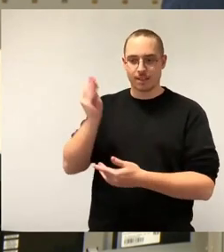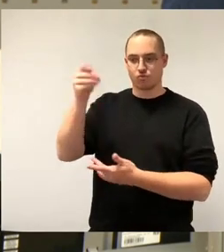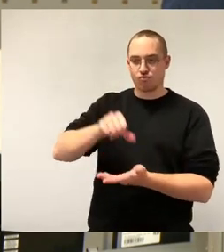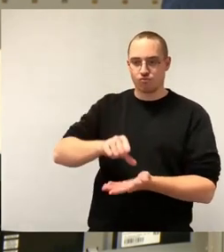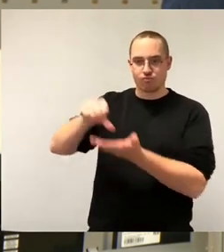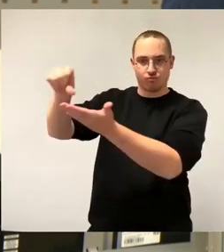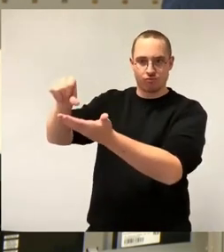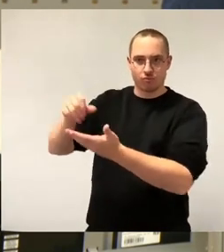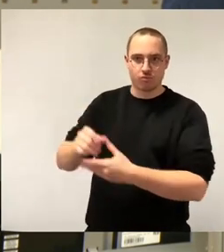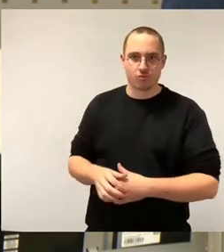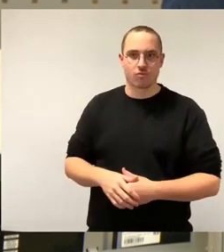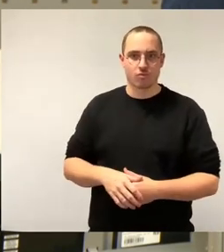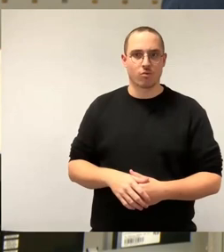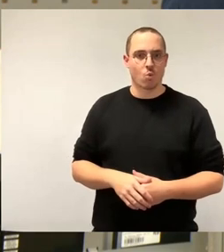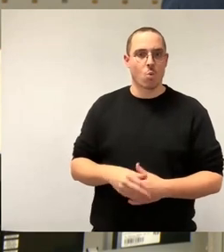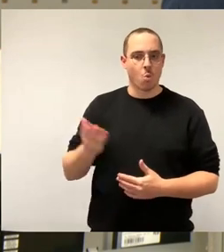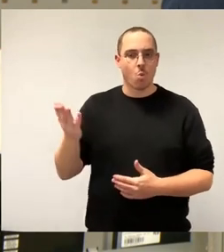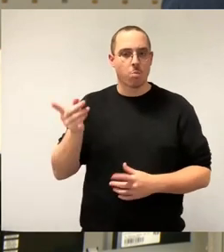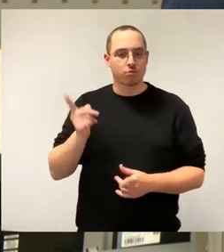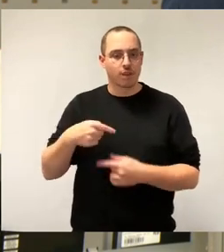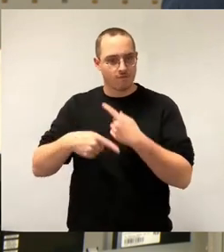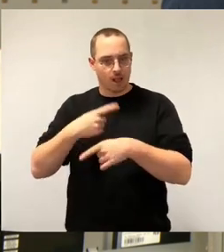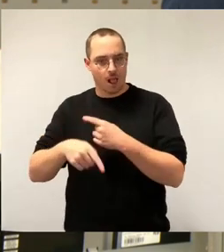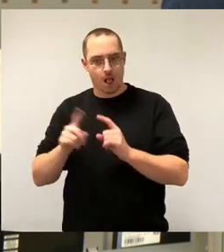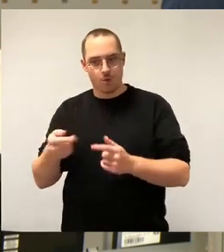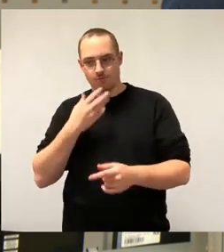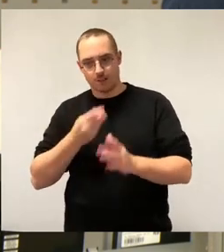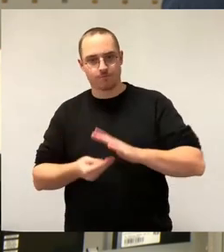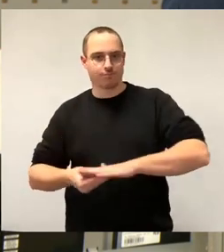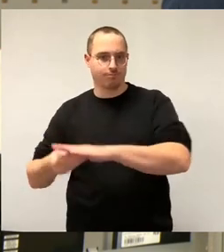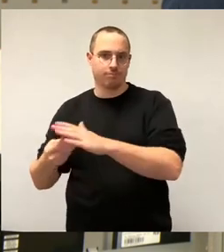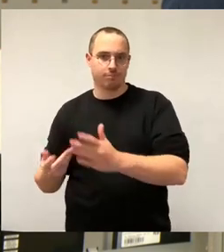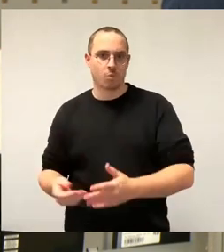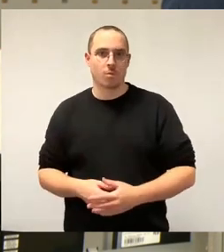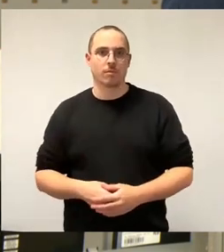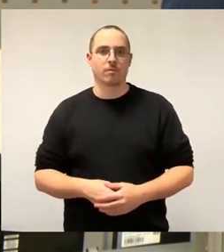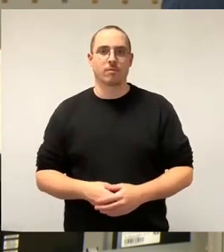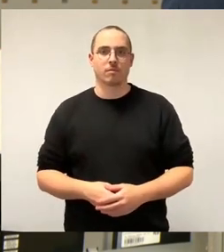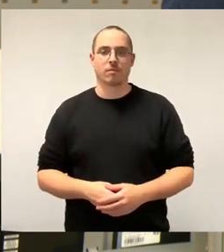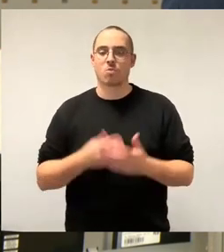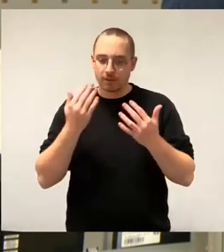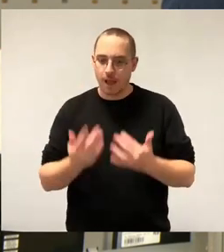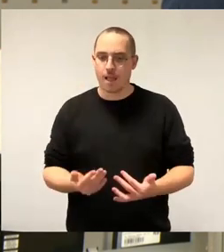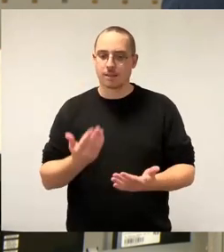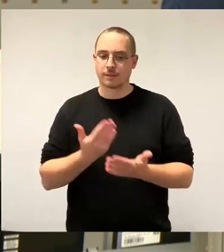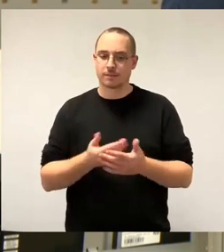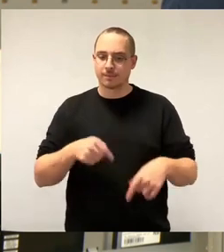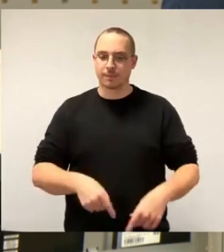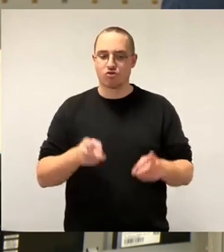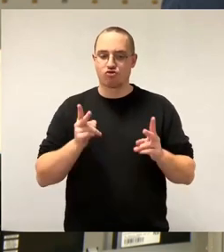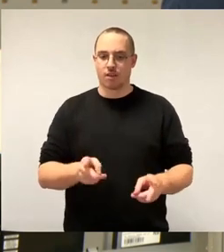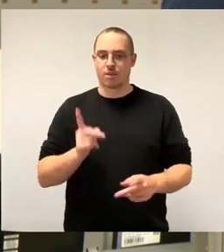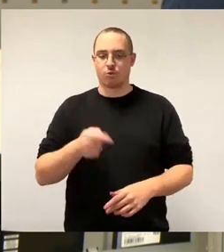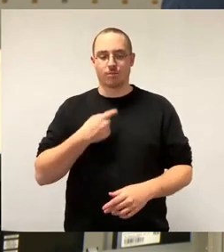ein ganz, ganz maßgeblicher Treiber auch dieser Zahlen. Und da sollte auch eine Stadt guten Gewissens dazu bereit sein, dann entsprechend diese zusätzlichen